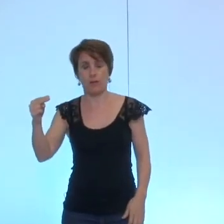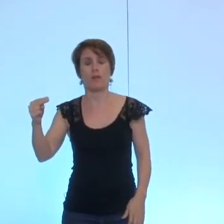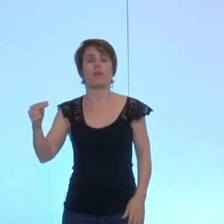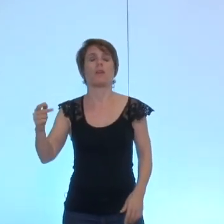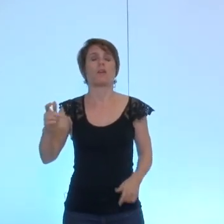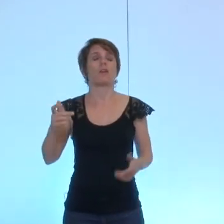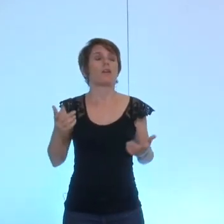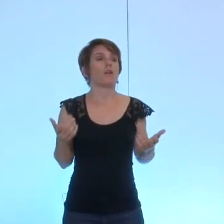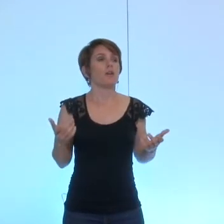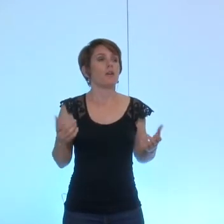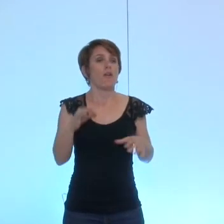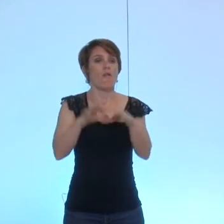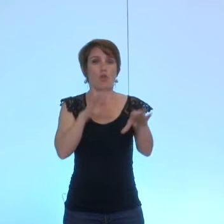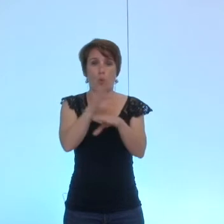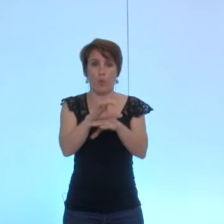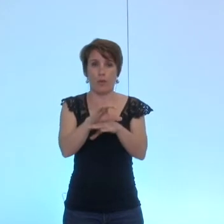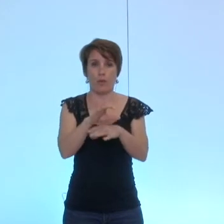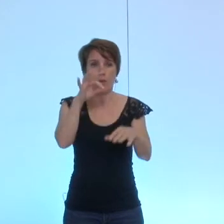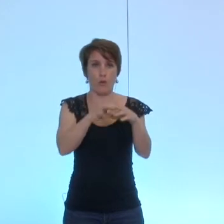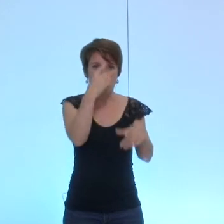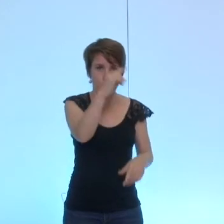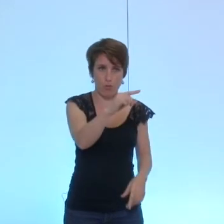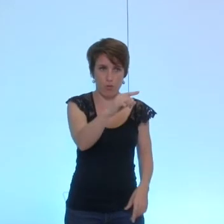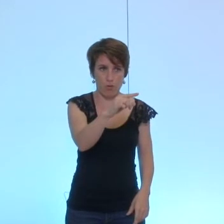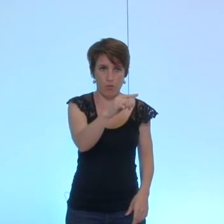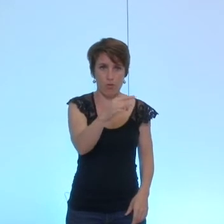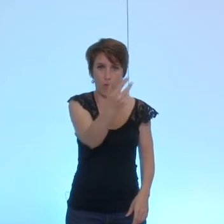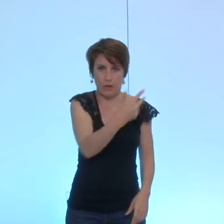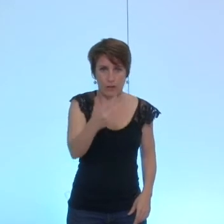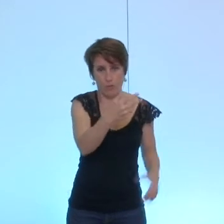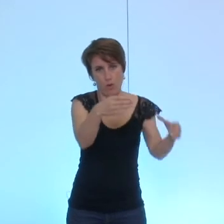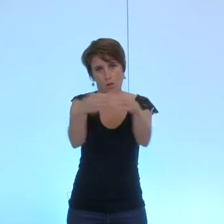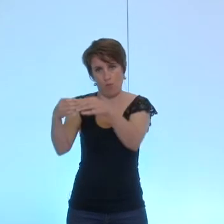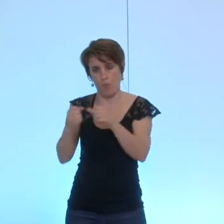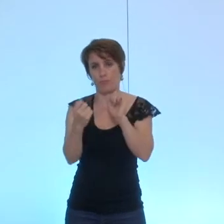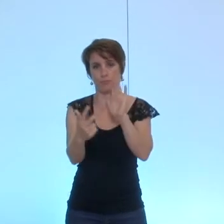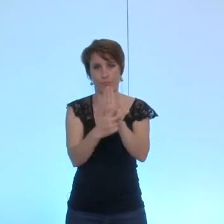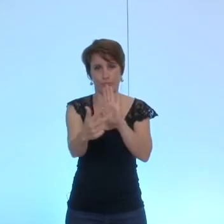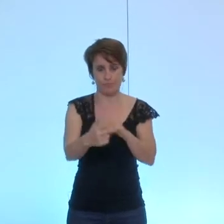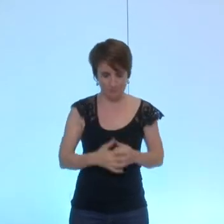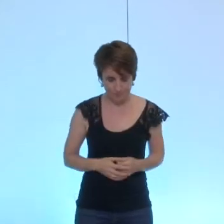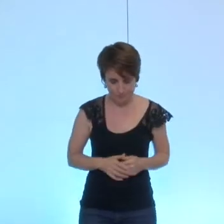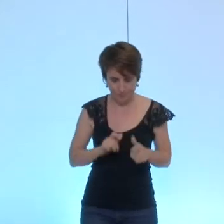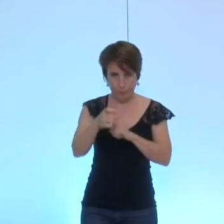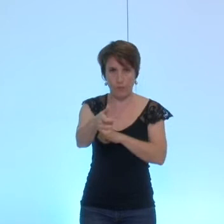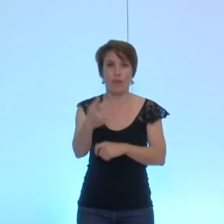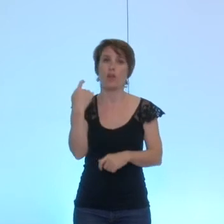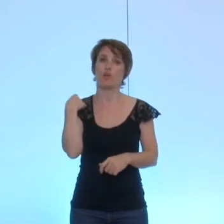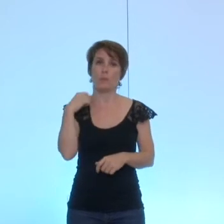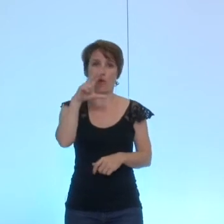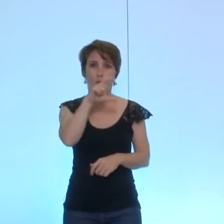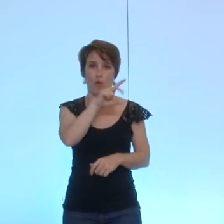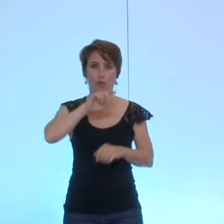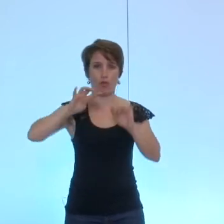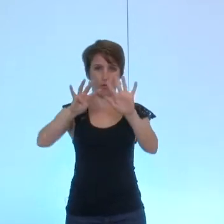National qui est contre qui est pour les 3 autres groupes cette délibération est adoptée délibération numéro 39